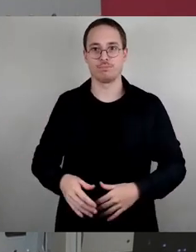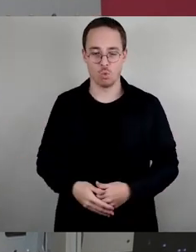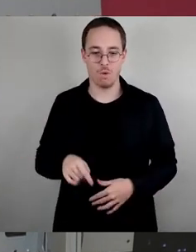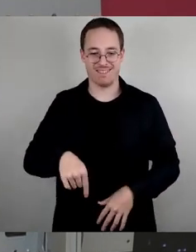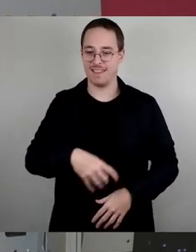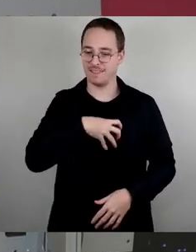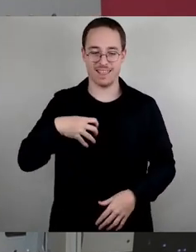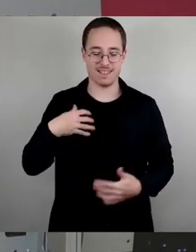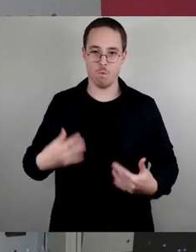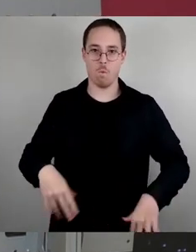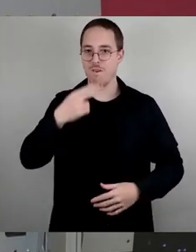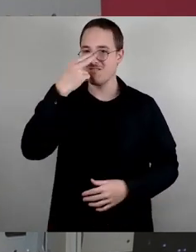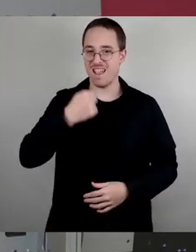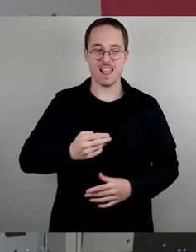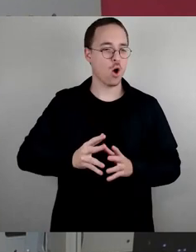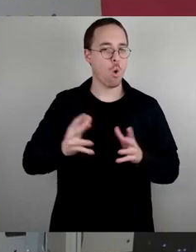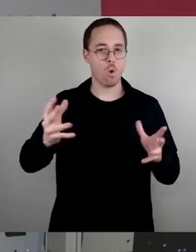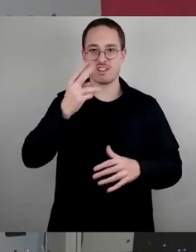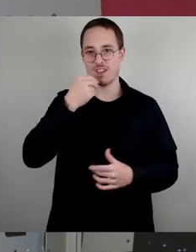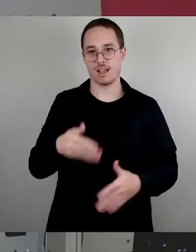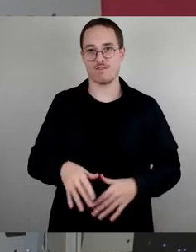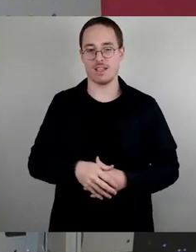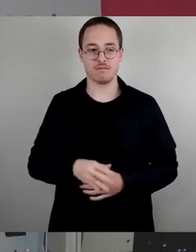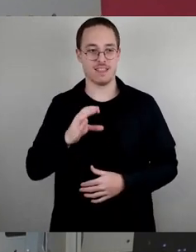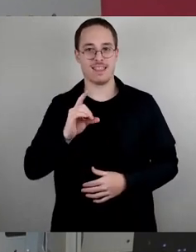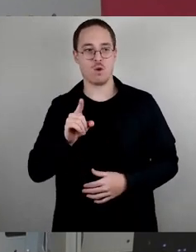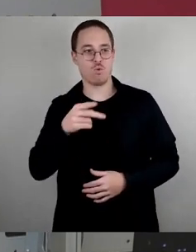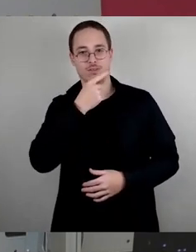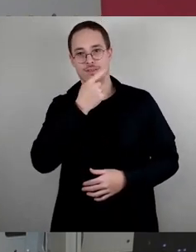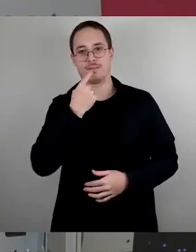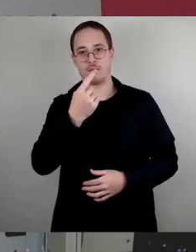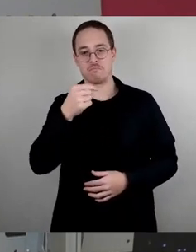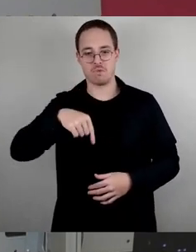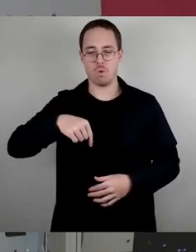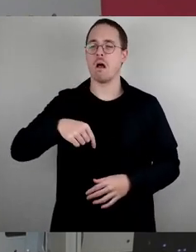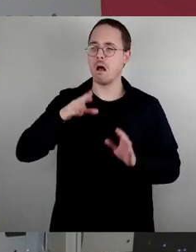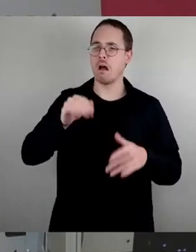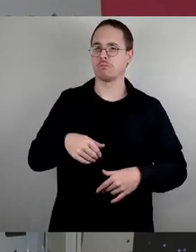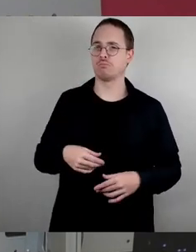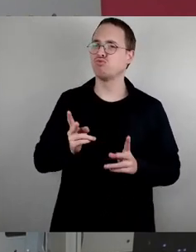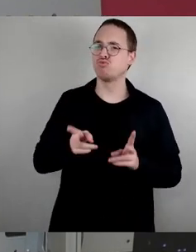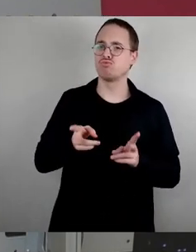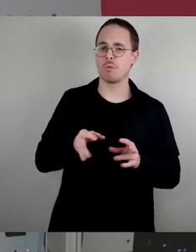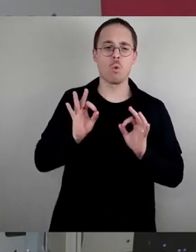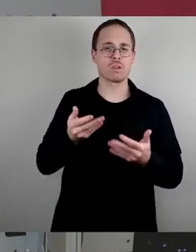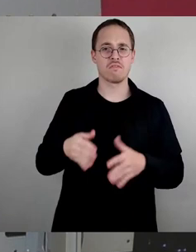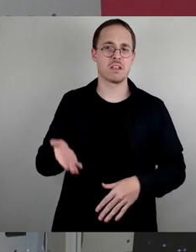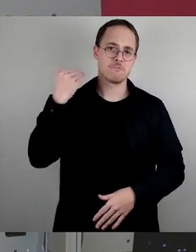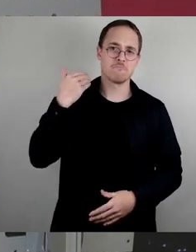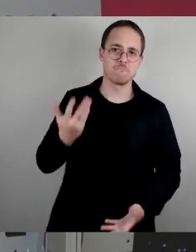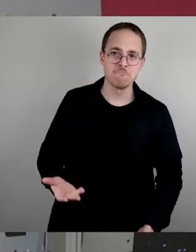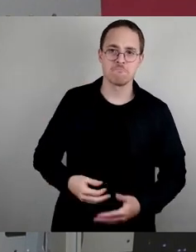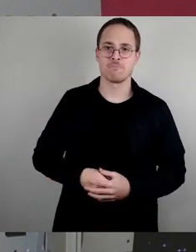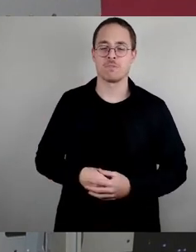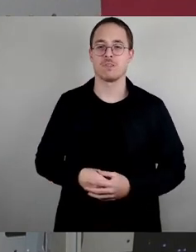ist bis heute der Meinung, dass das richtig war. Also da ist, das finde ich dann tatsächlich eine spannende Debatte. Schön ist auch, dass in